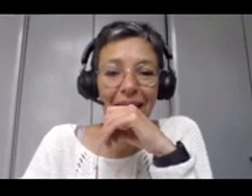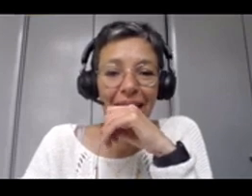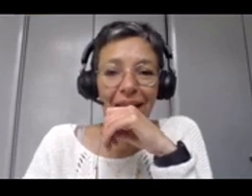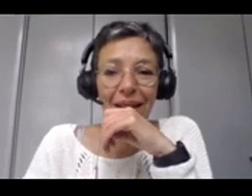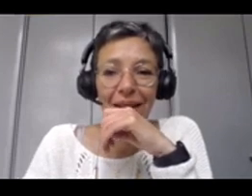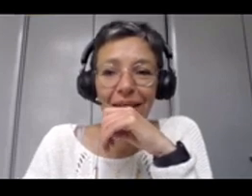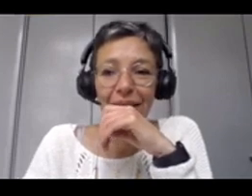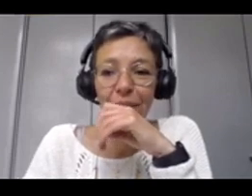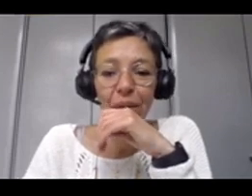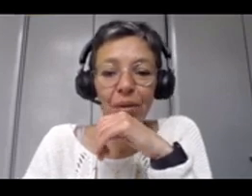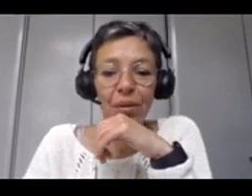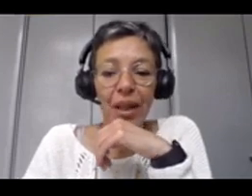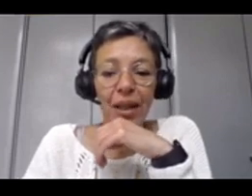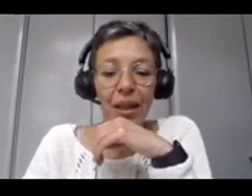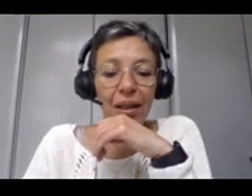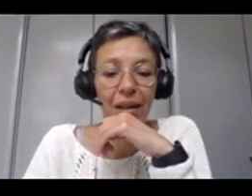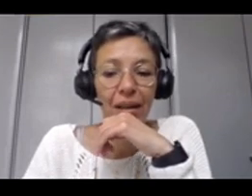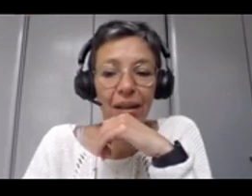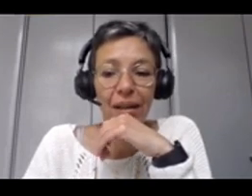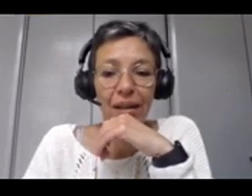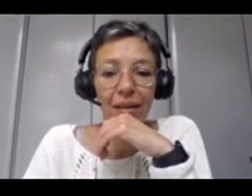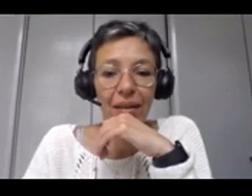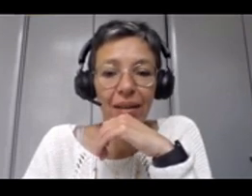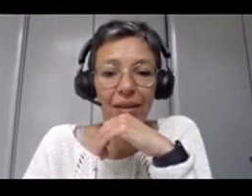Merci, Marie-Claire. Donc, Ursula,